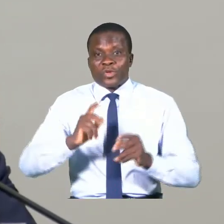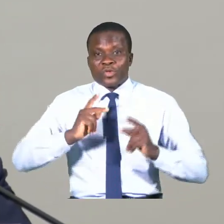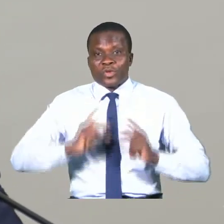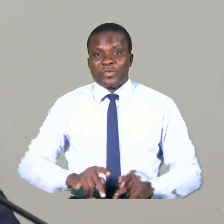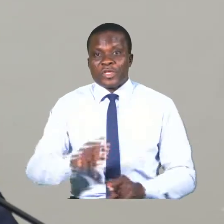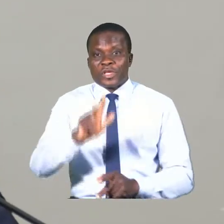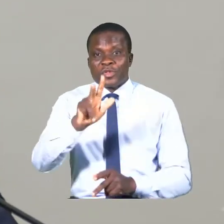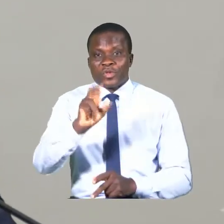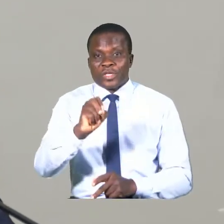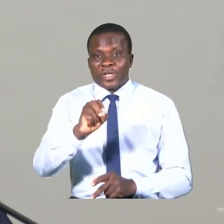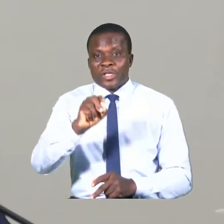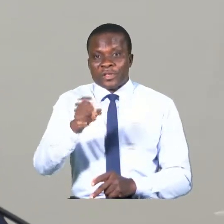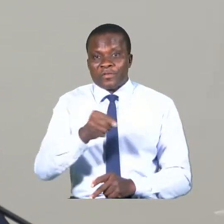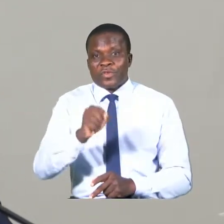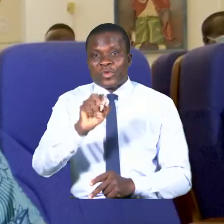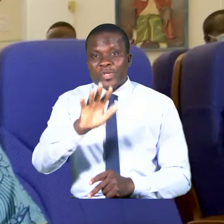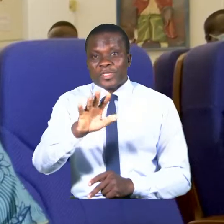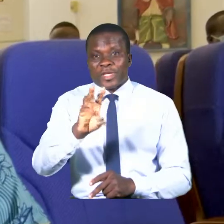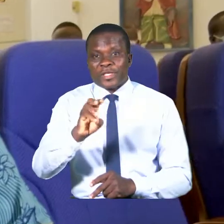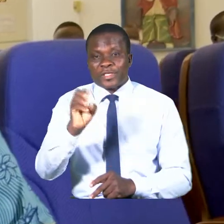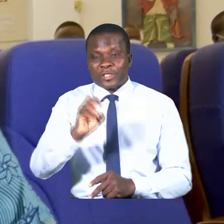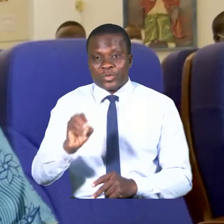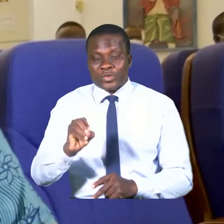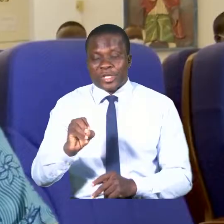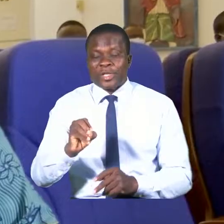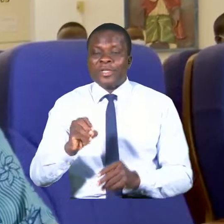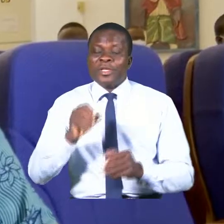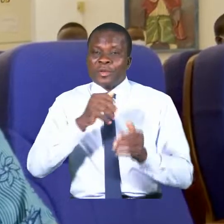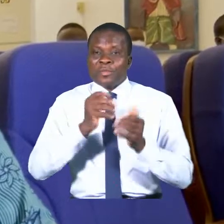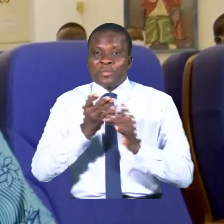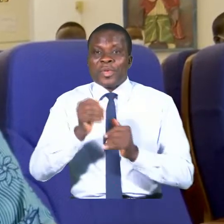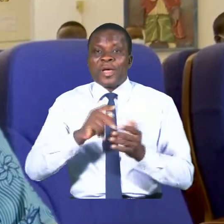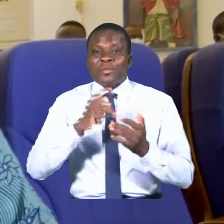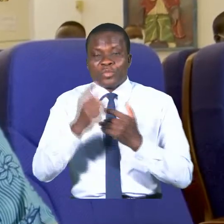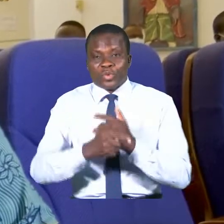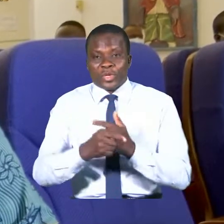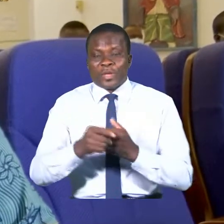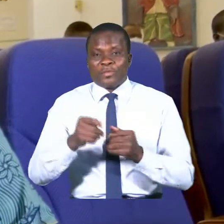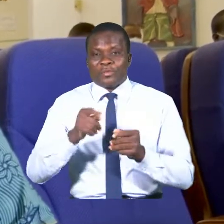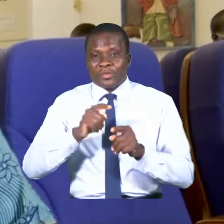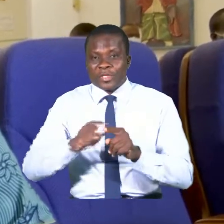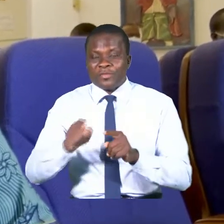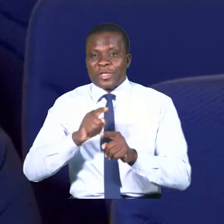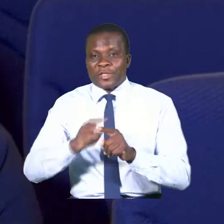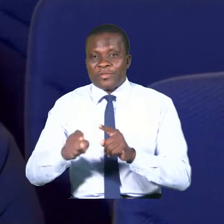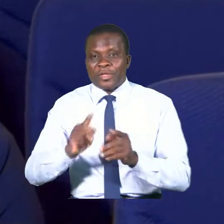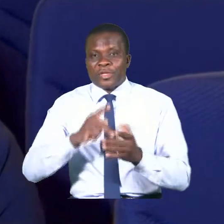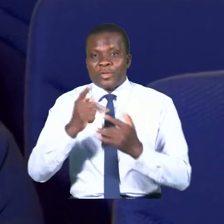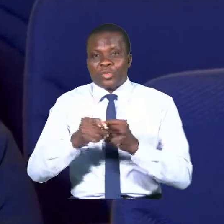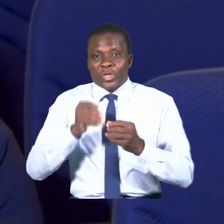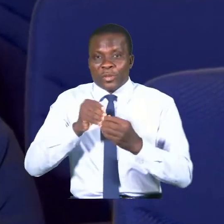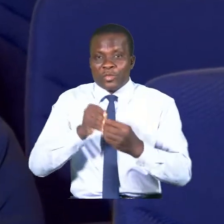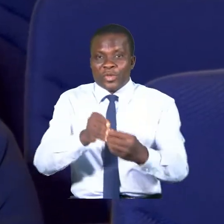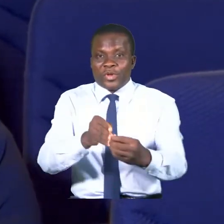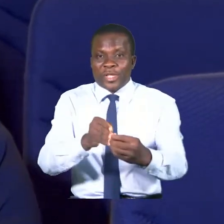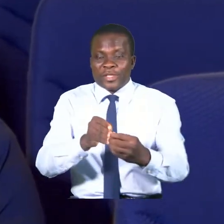,56%, décliné par programme ainsi qu'il suit. Programme pilotage,